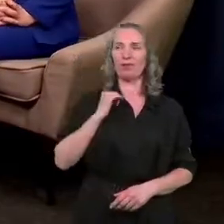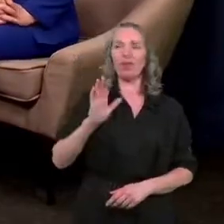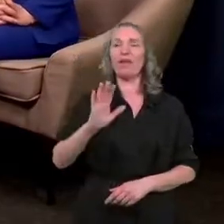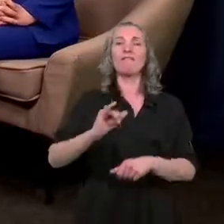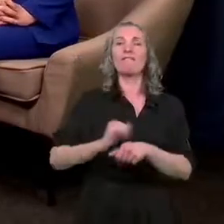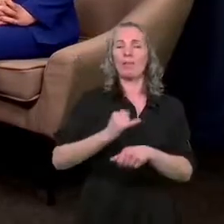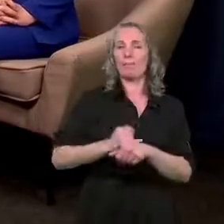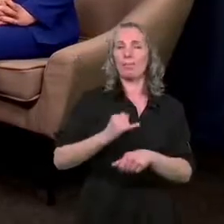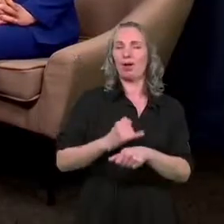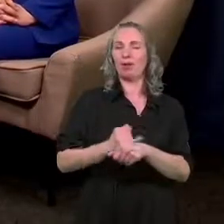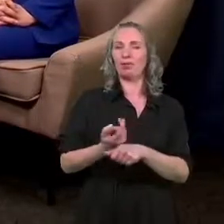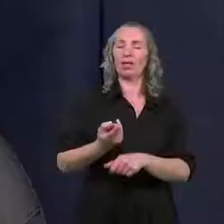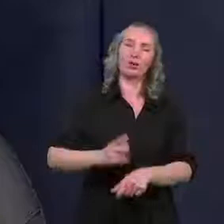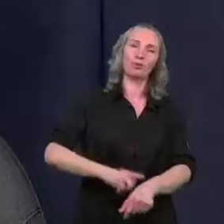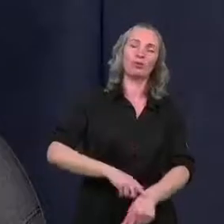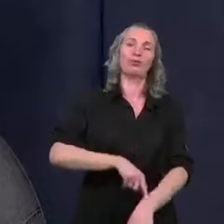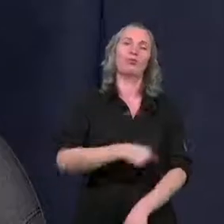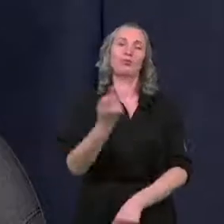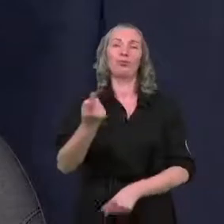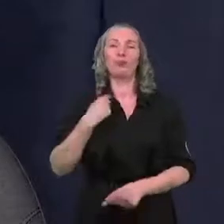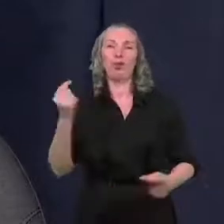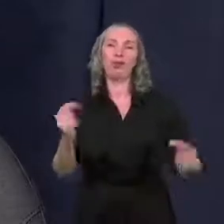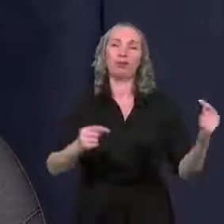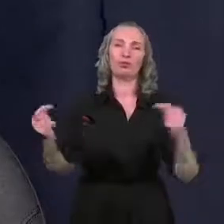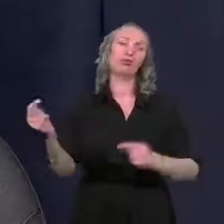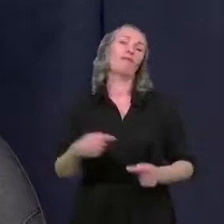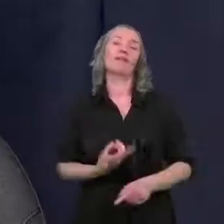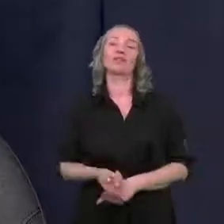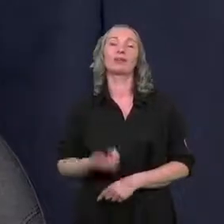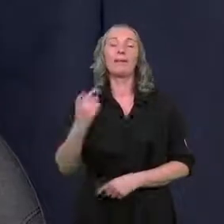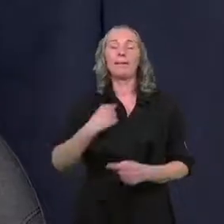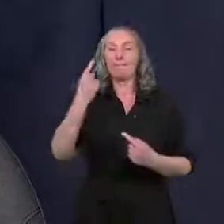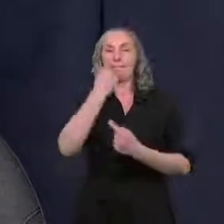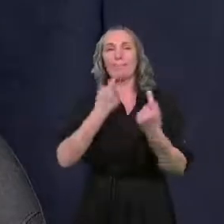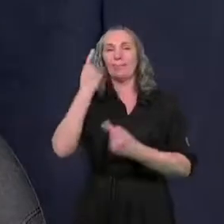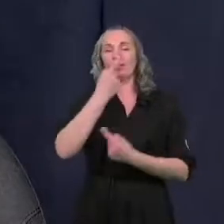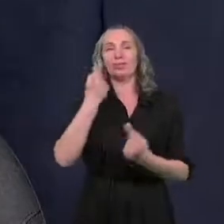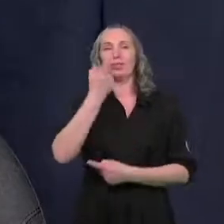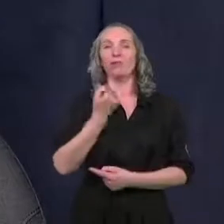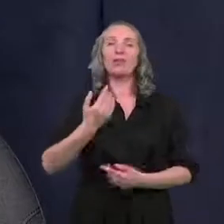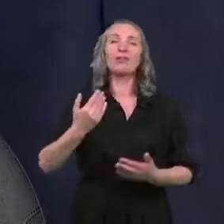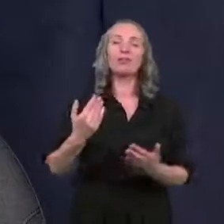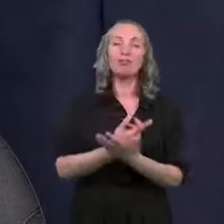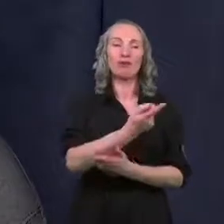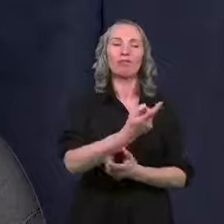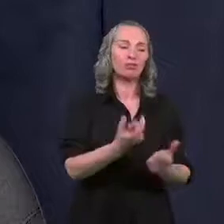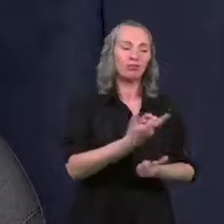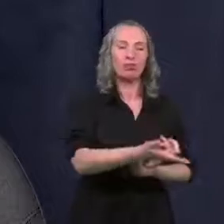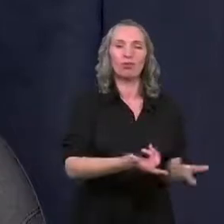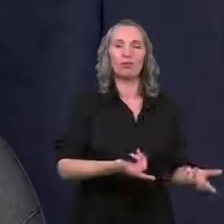piątek przepraszam na ten temat, żeśmy dość długo dyskutowali. Rzeczywiście myślimy o nowej funkcji.